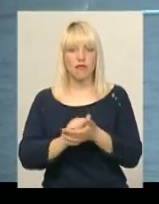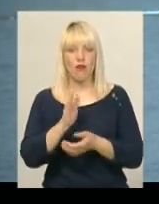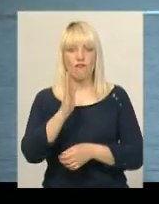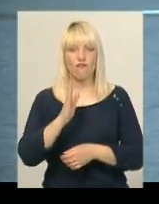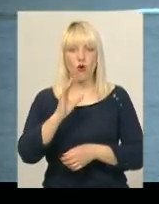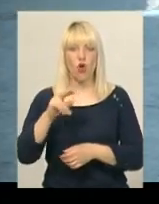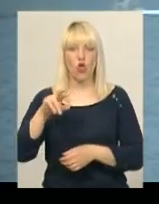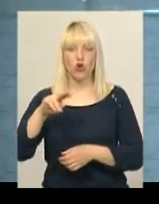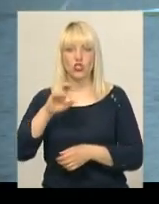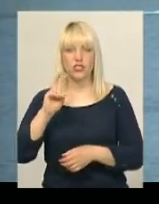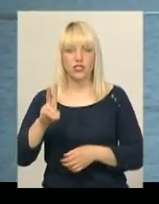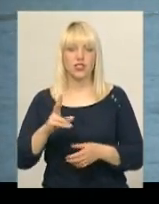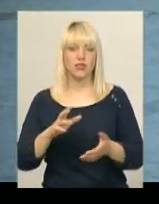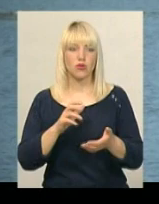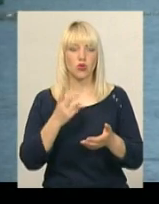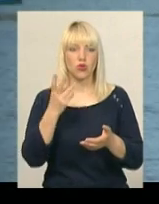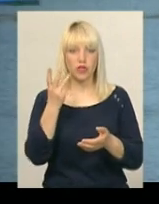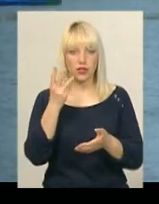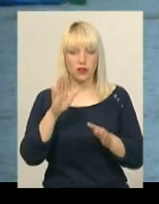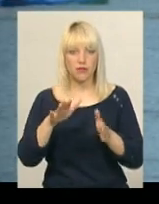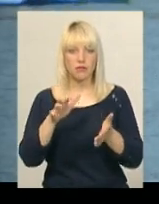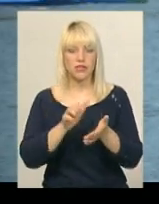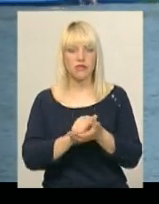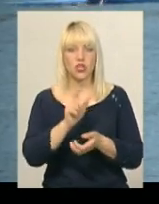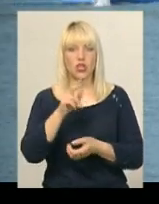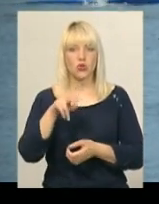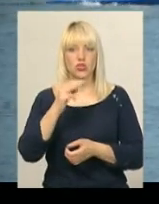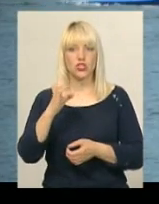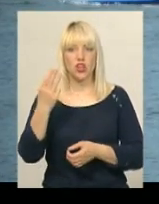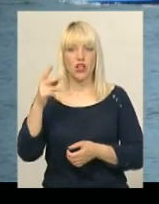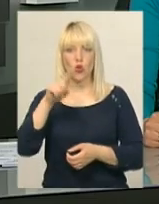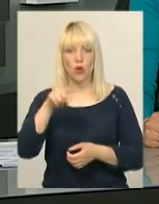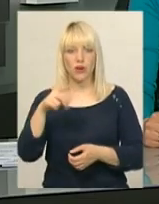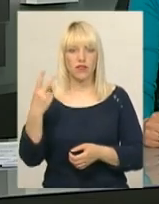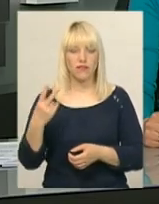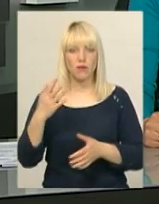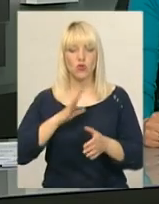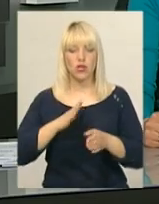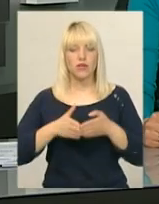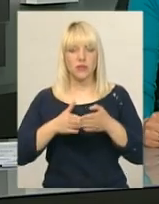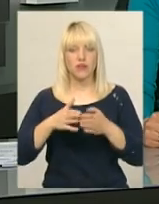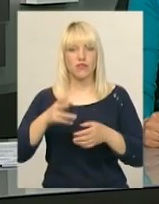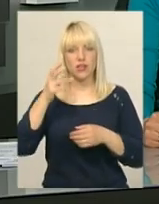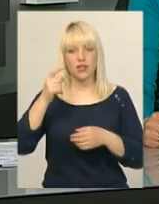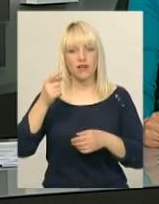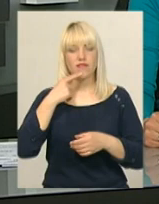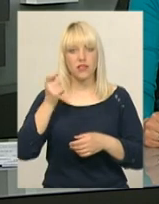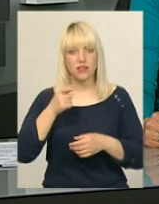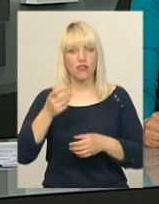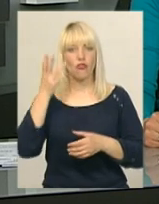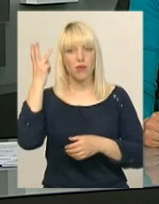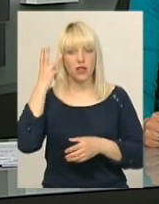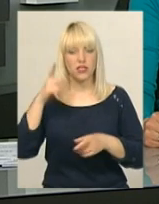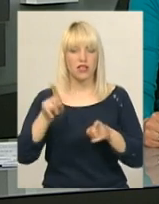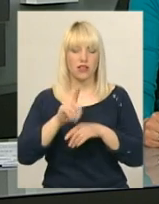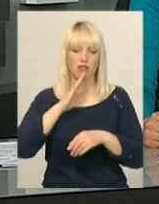третє – представники ДЮСШ номер два. Нагадаю, змагалися висловальники 12 травня у Хмельницькому. Участь у перегонах взяли 100 спортсменів з нашої, а також